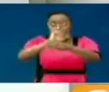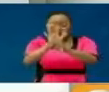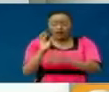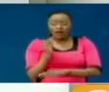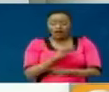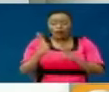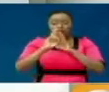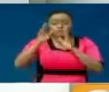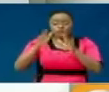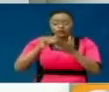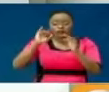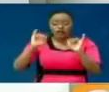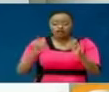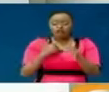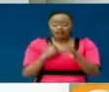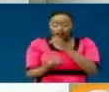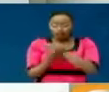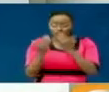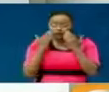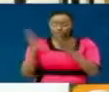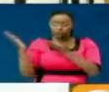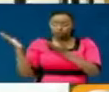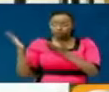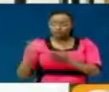eno kusikolia na masaibu ya shule hizo.